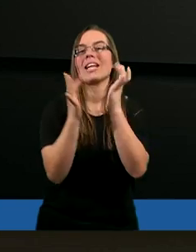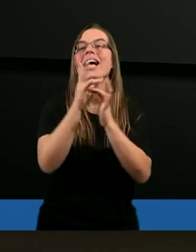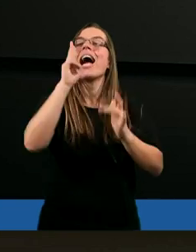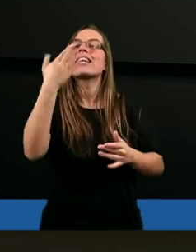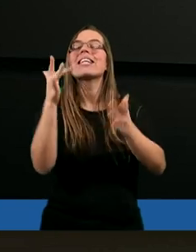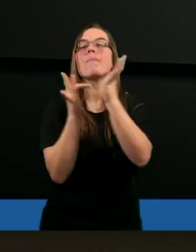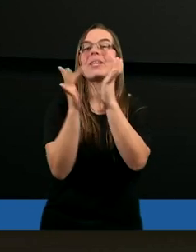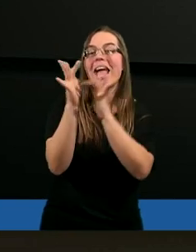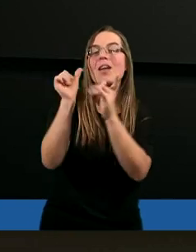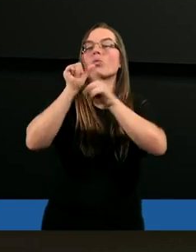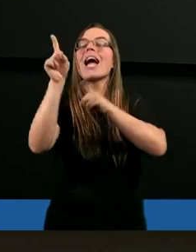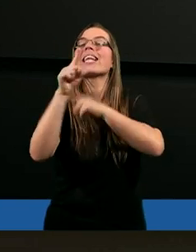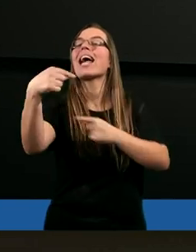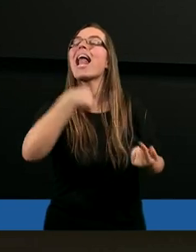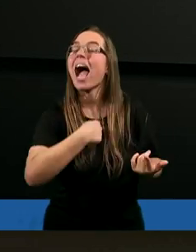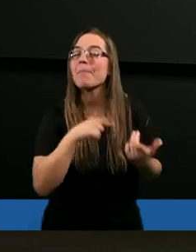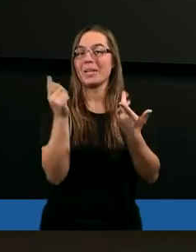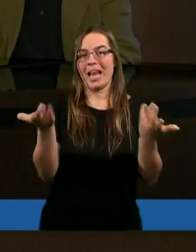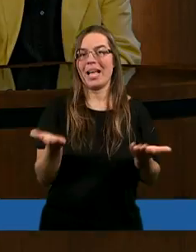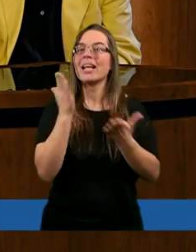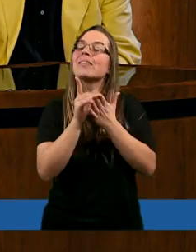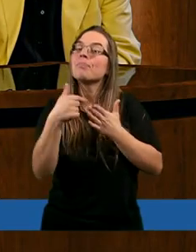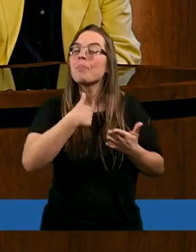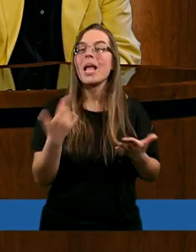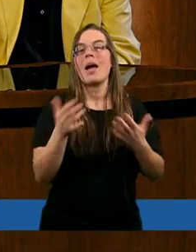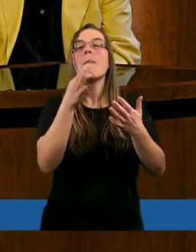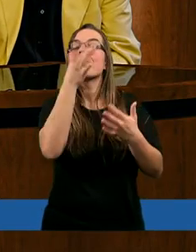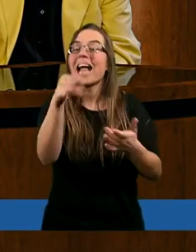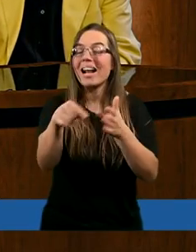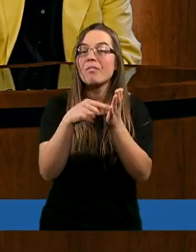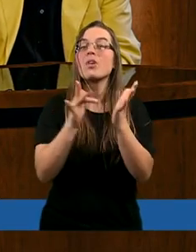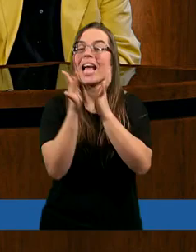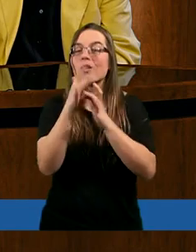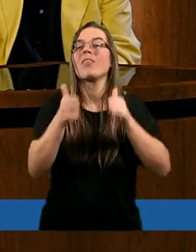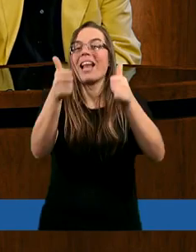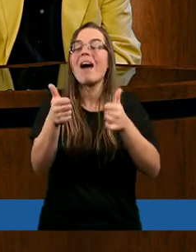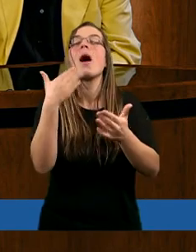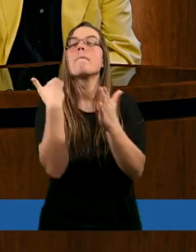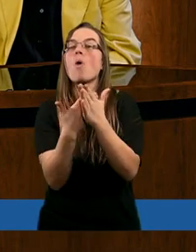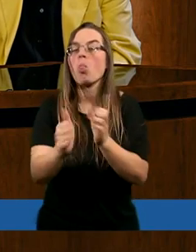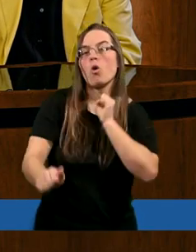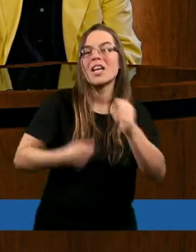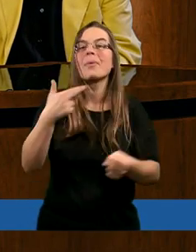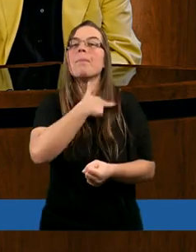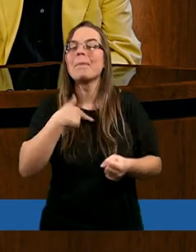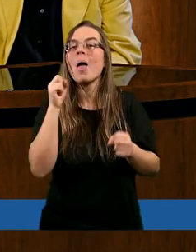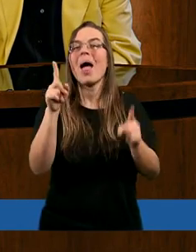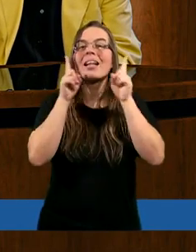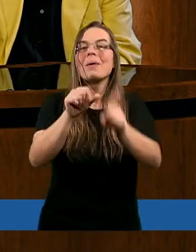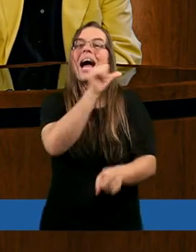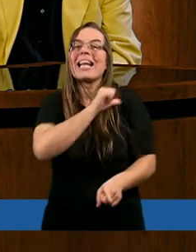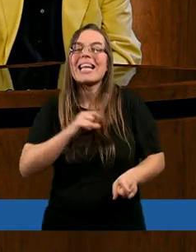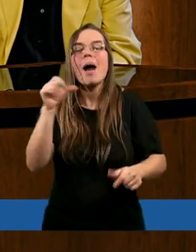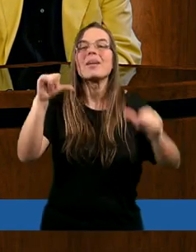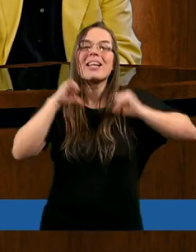On jest dla mnie? Tak i każde właśnie pytanie Pan Bóg stawia po to, żebyśmy my tak naprawdę sami ze